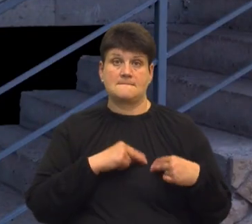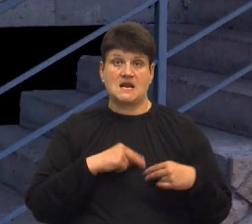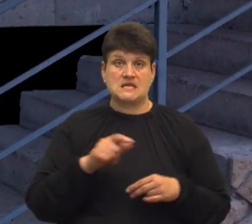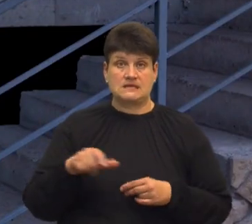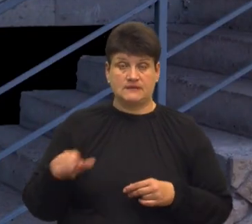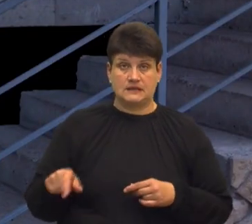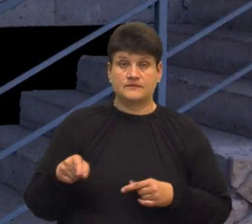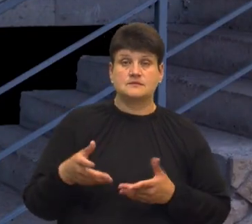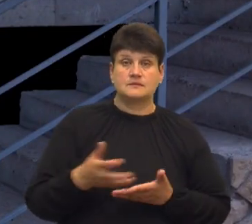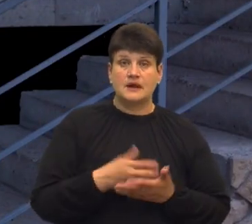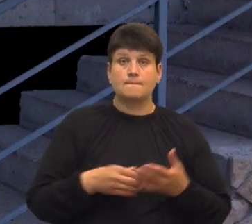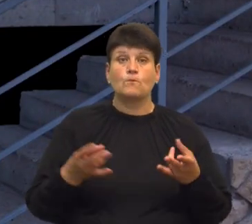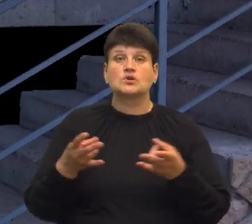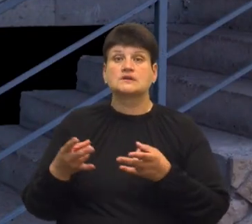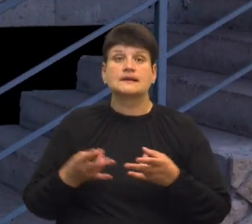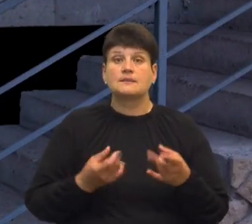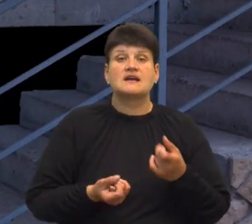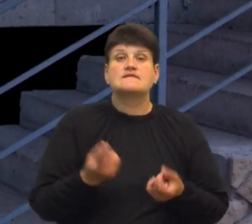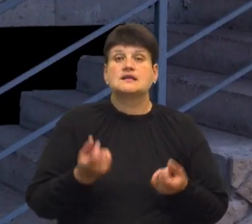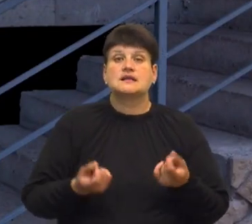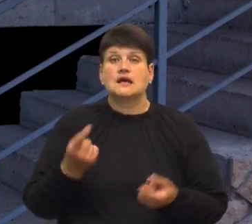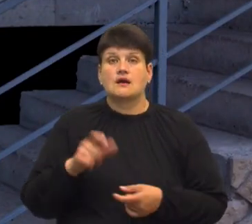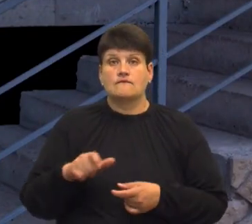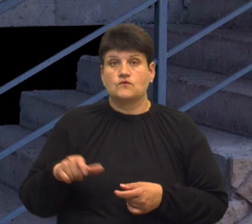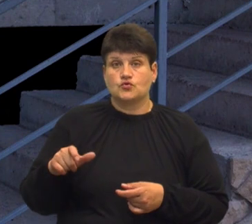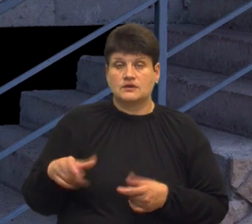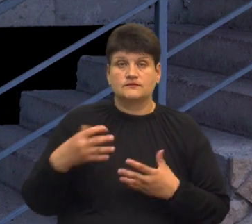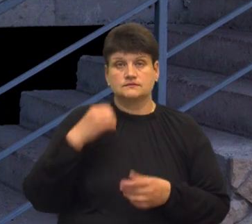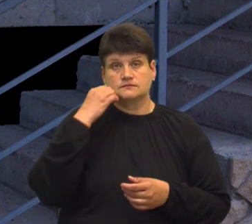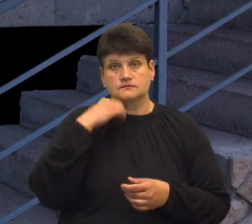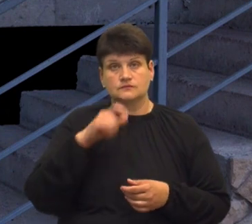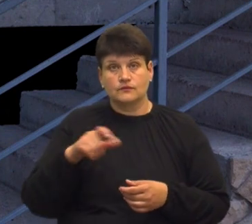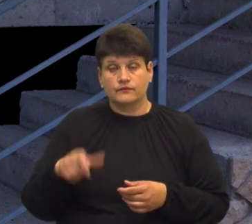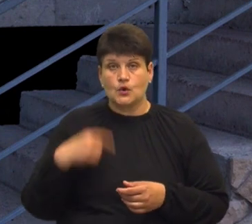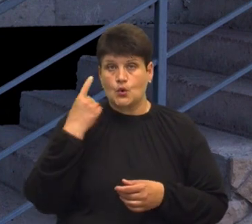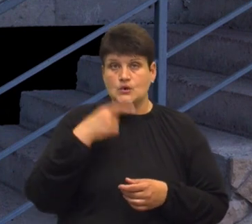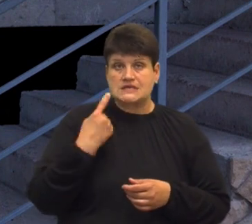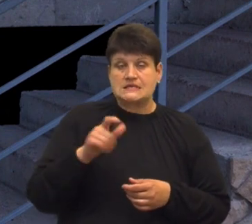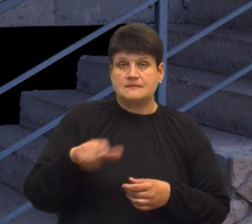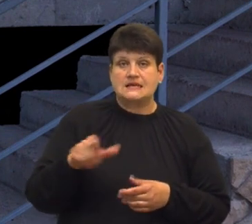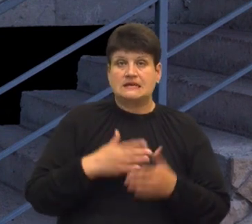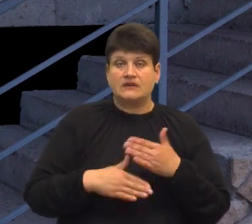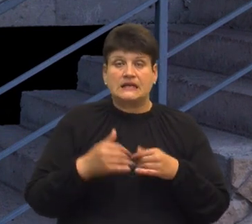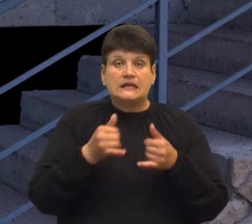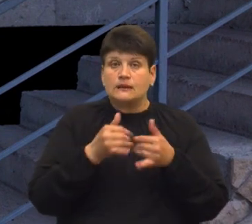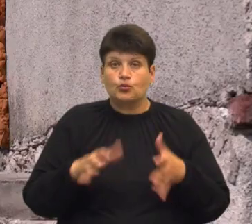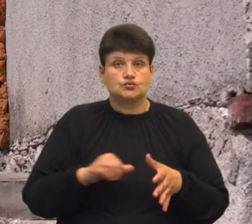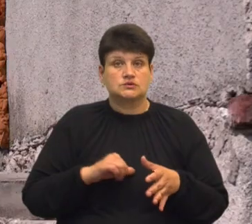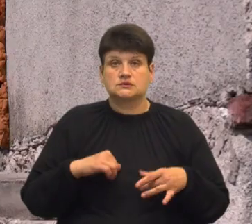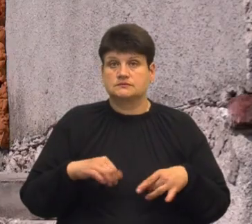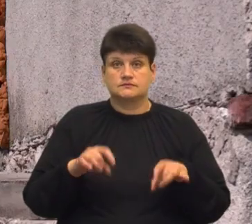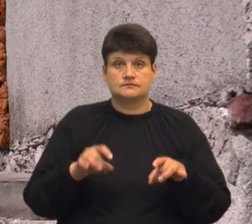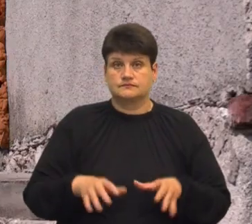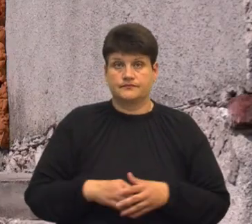усі потреби, які виникають в людей, вже похилу віку, осіб з інвалідністю, з якими вони не можуть самостійно вирішити.